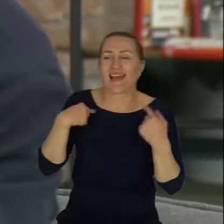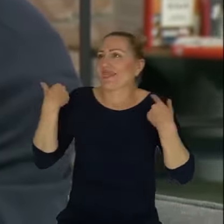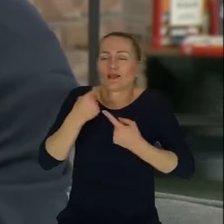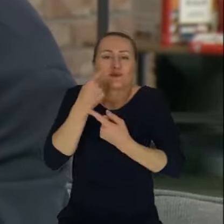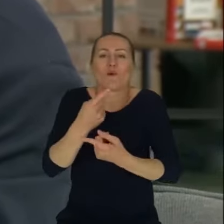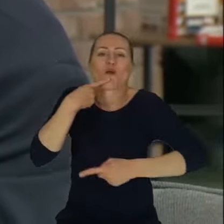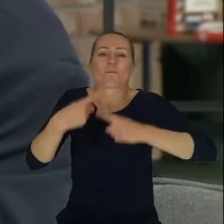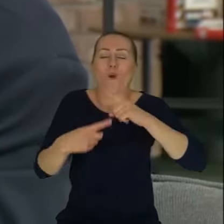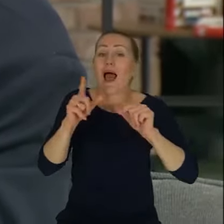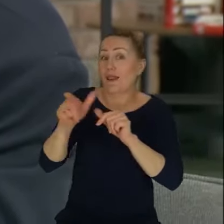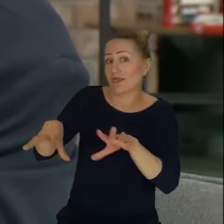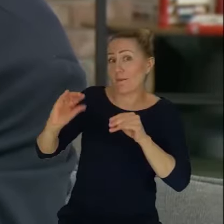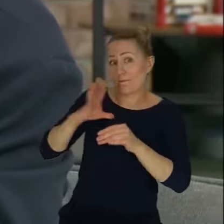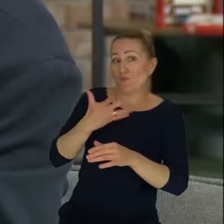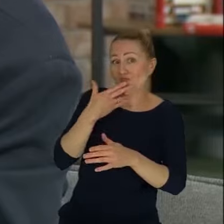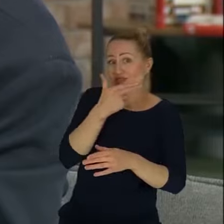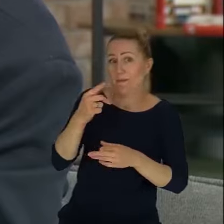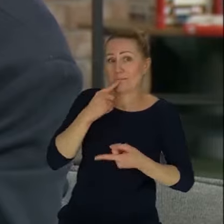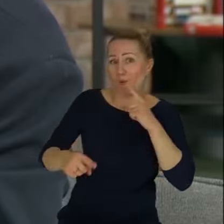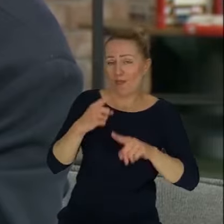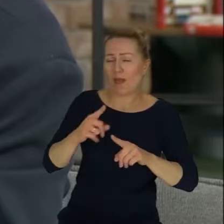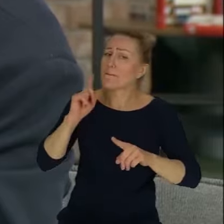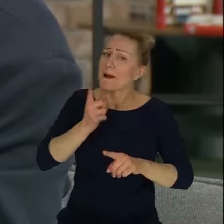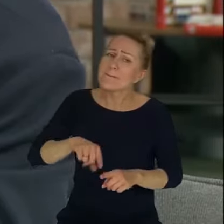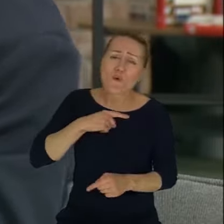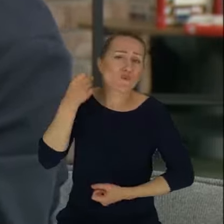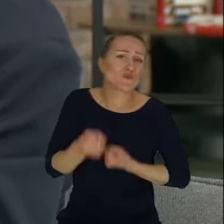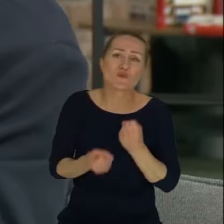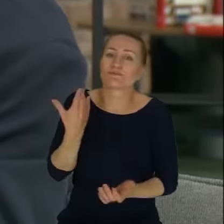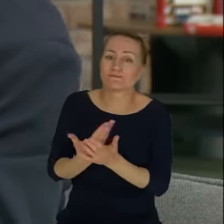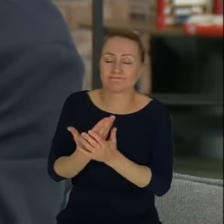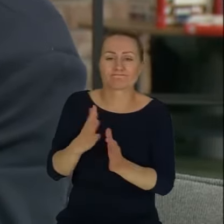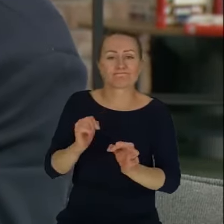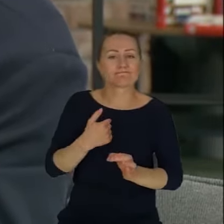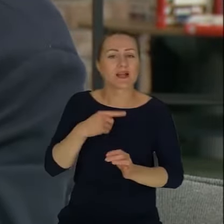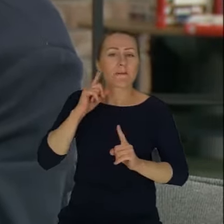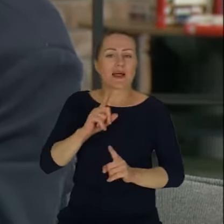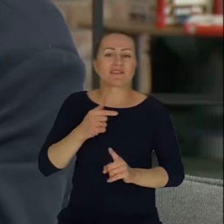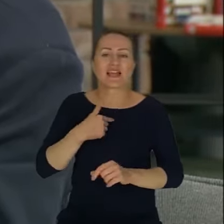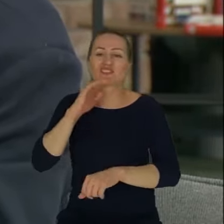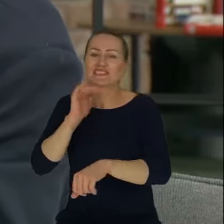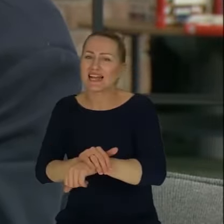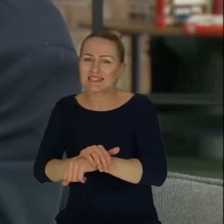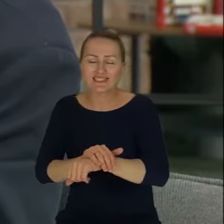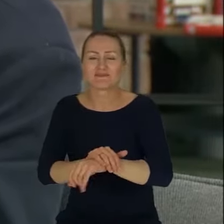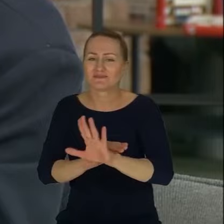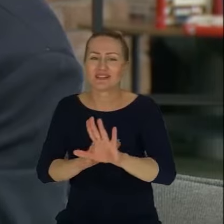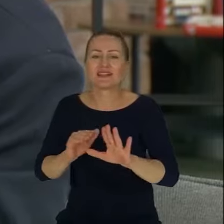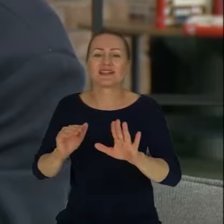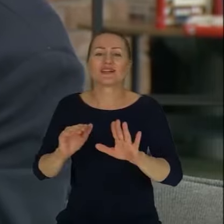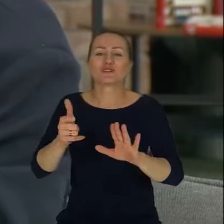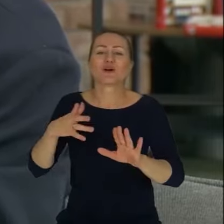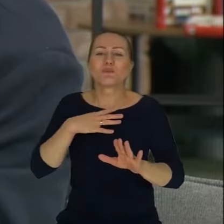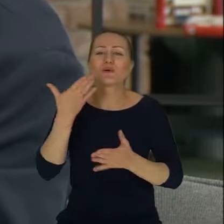polityka, a jednak jest nam też bardzo trudno, dlatego, że ja po prostu bardzo się zgadzam, to nie jest jakieś oryginalne, profesor Piotr Sztomka zajmuje się, jak wiemy,